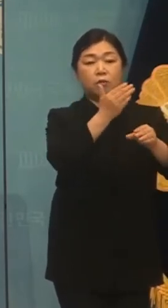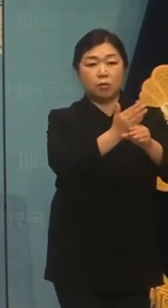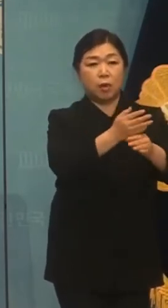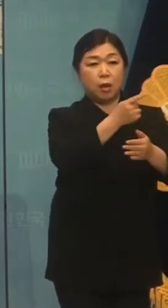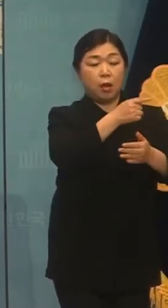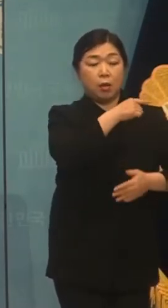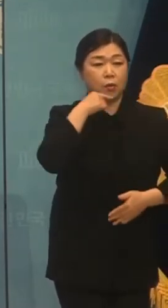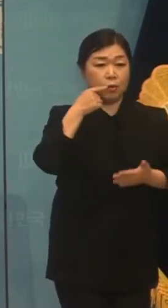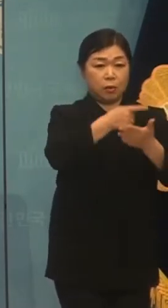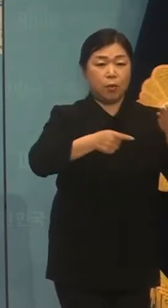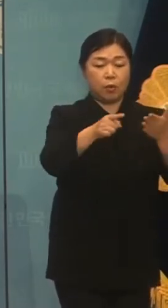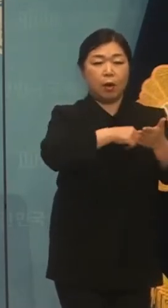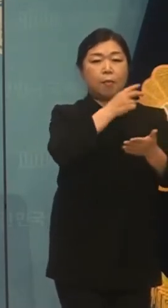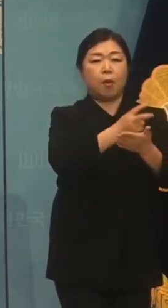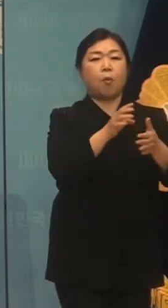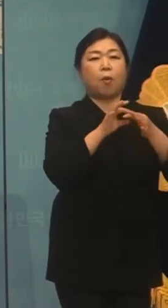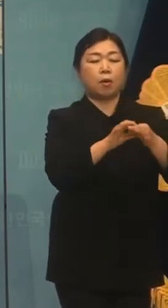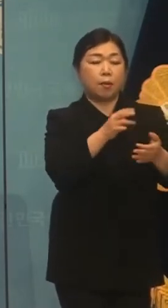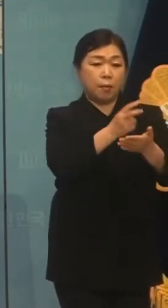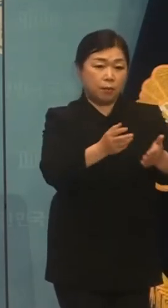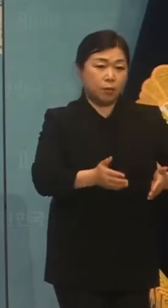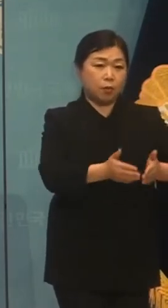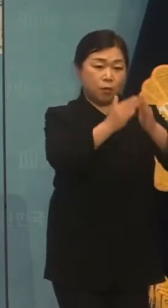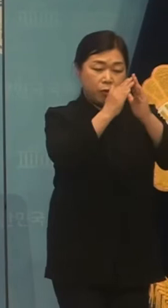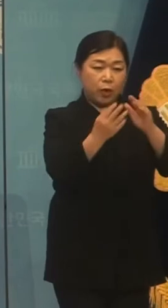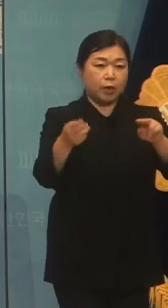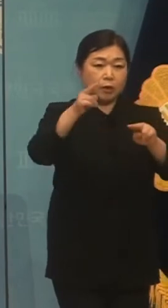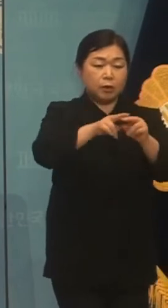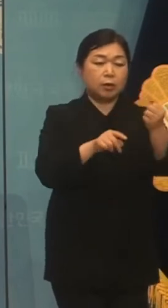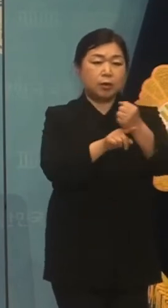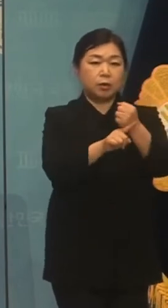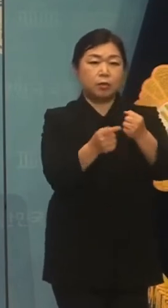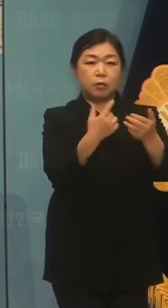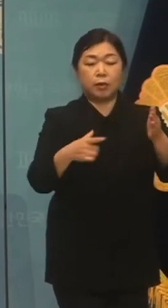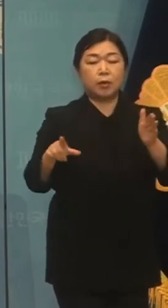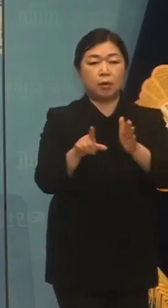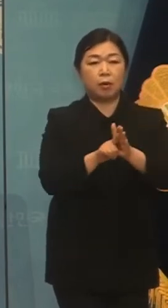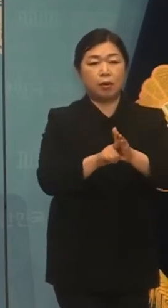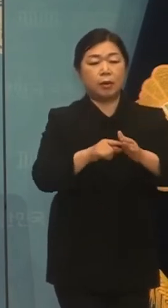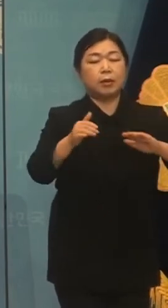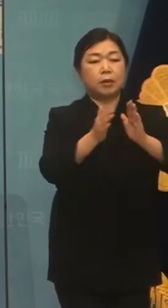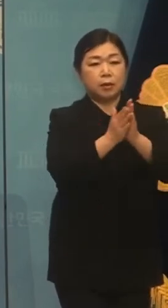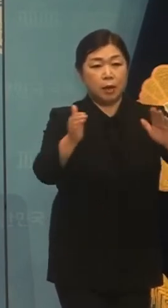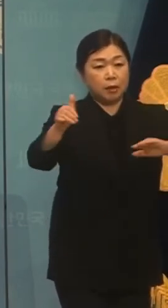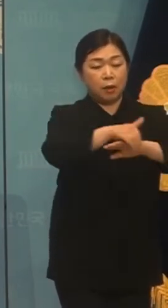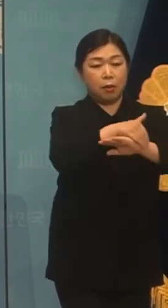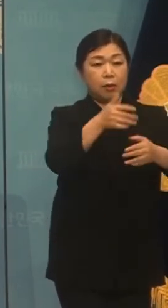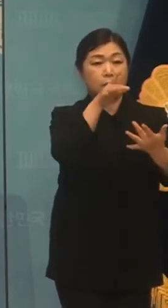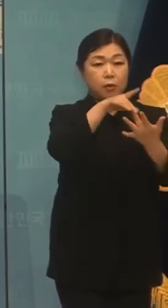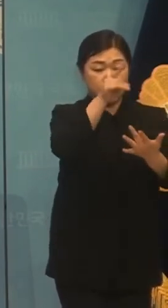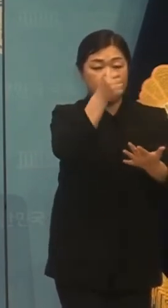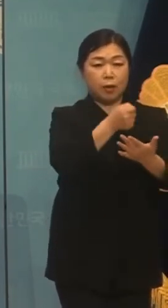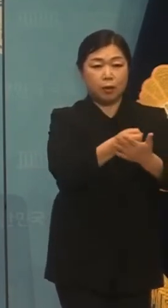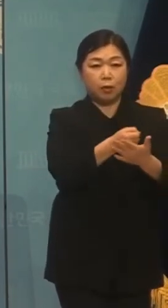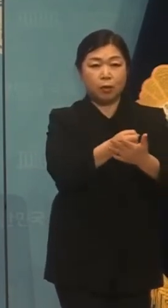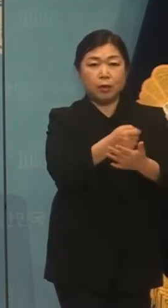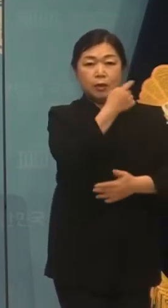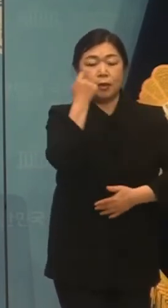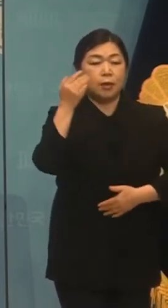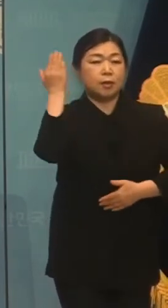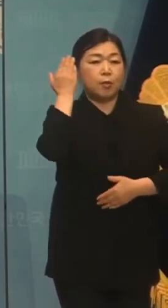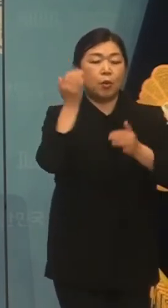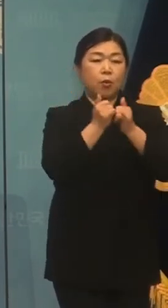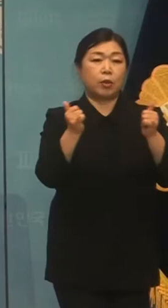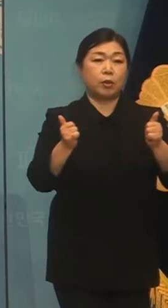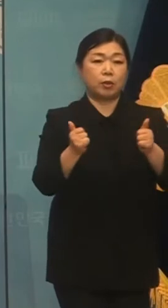손실보상법 관련 입법청문회 실시를 위한 실시계획서 채택 및 정인 창고인